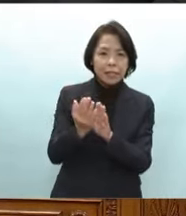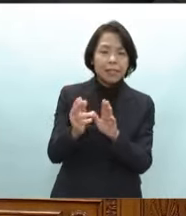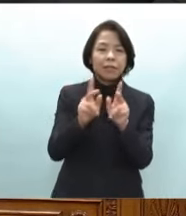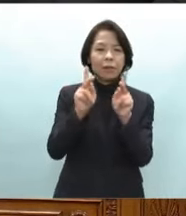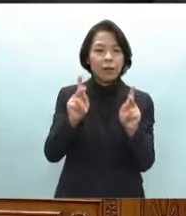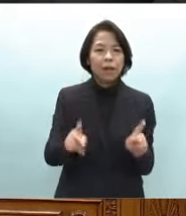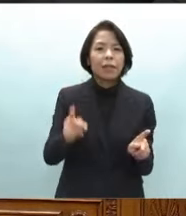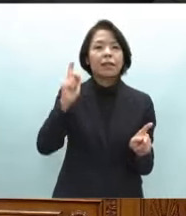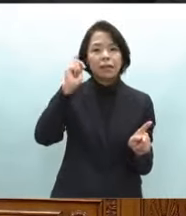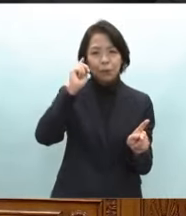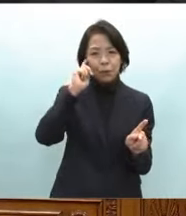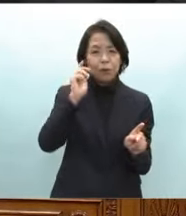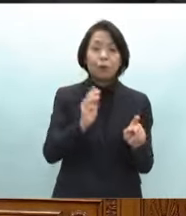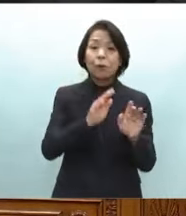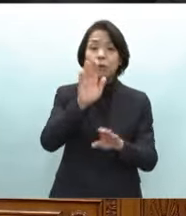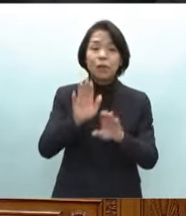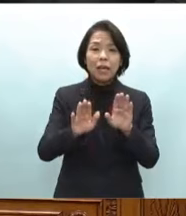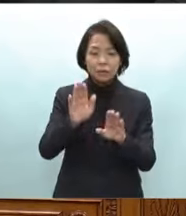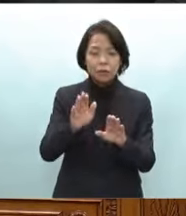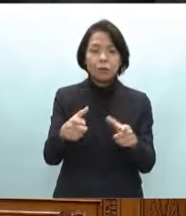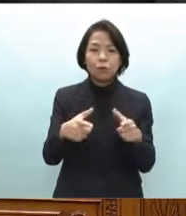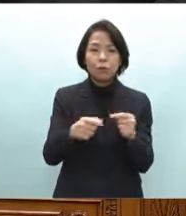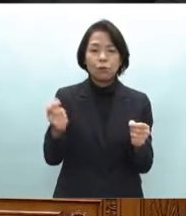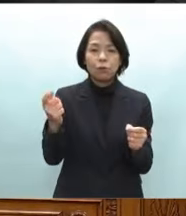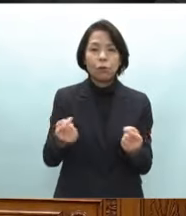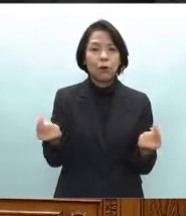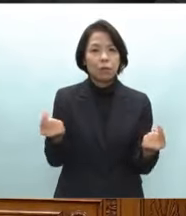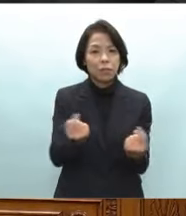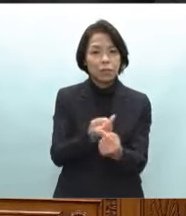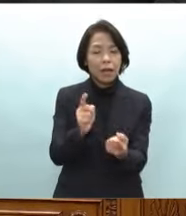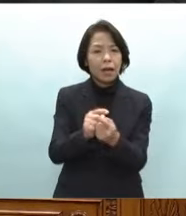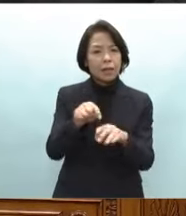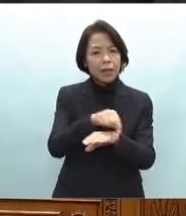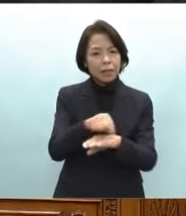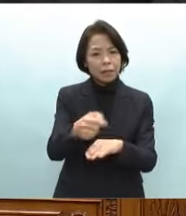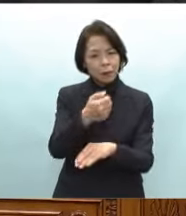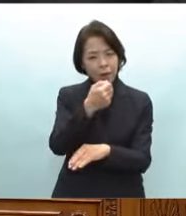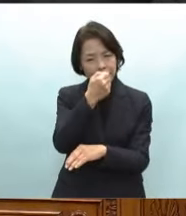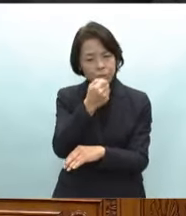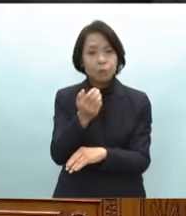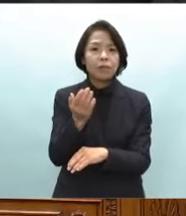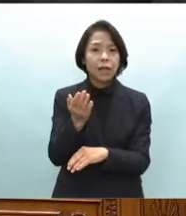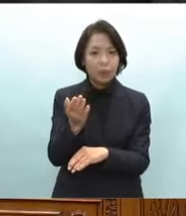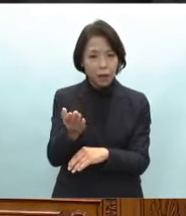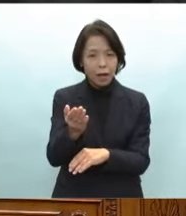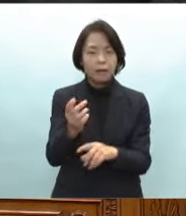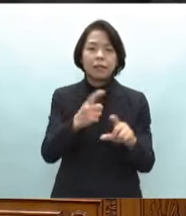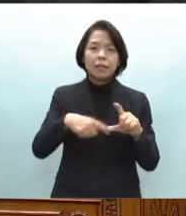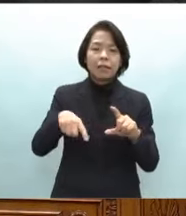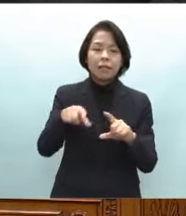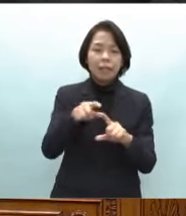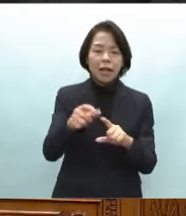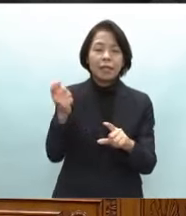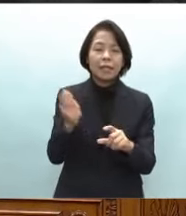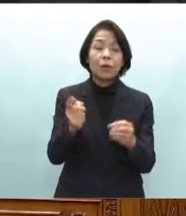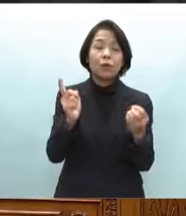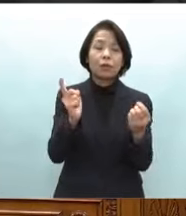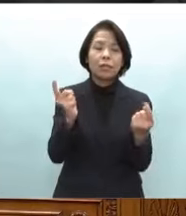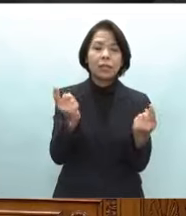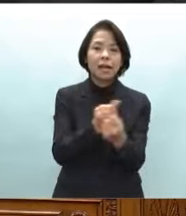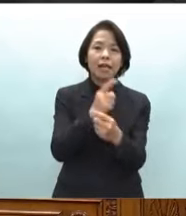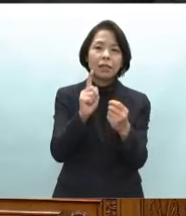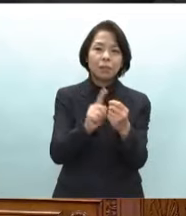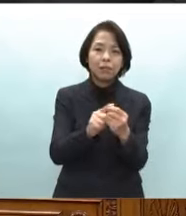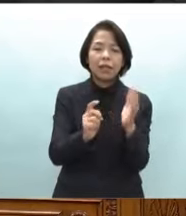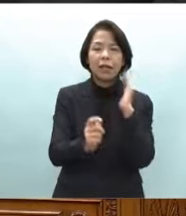考えますが現状の国土強靭化対策は十分と言えるでしょうかさらに一段の強靭化に向けた総理の